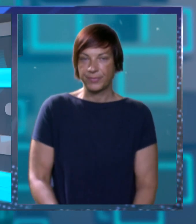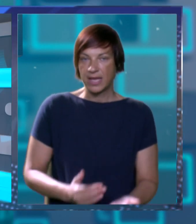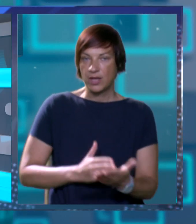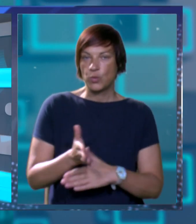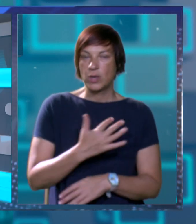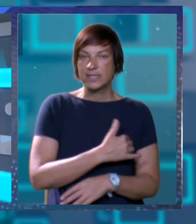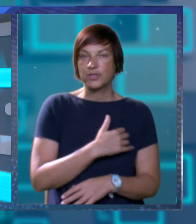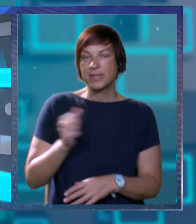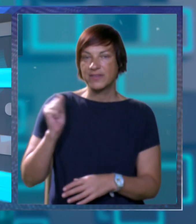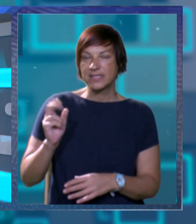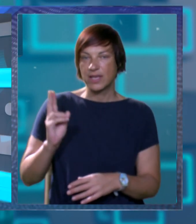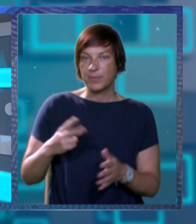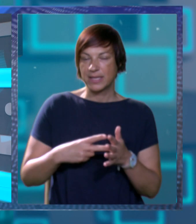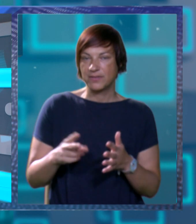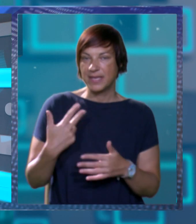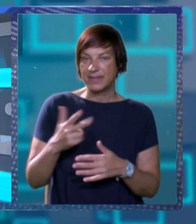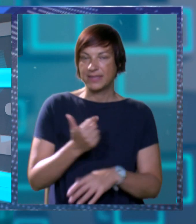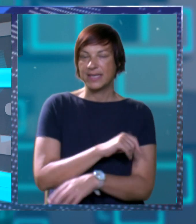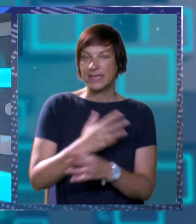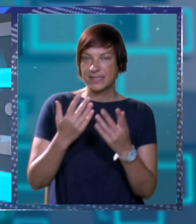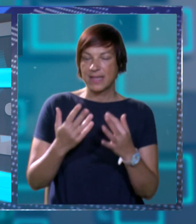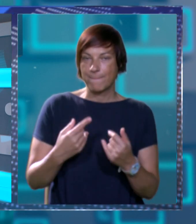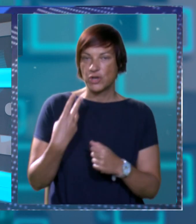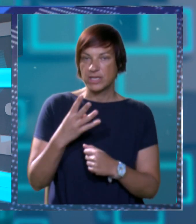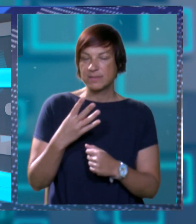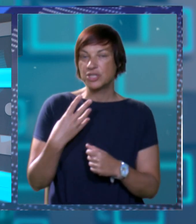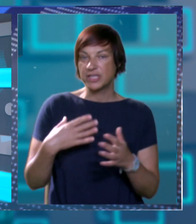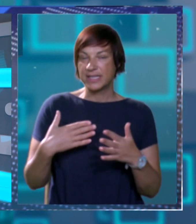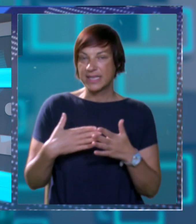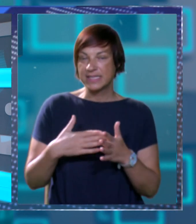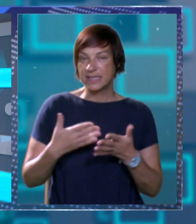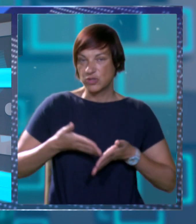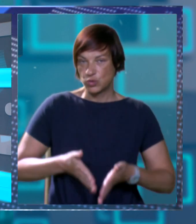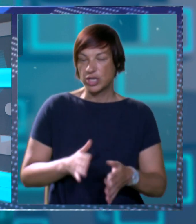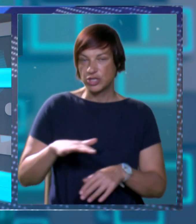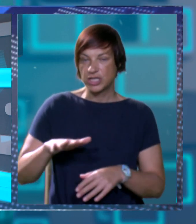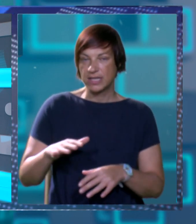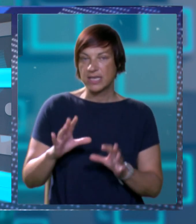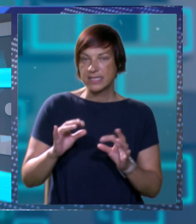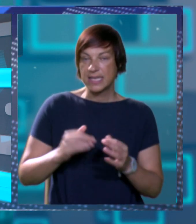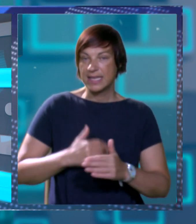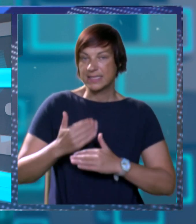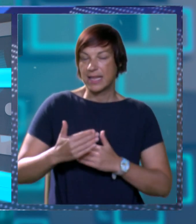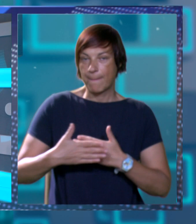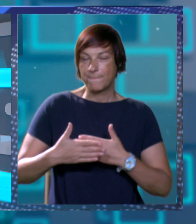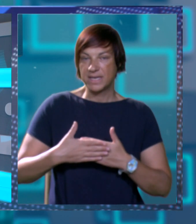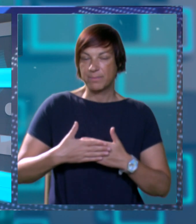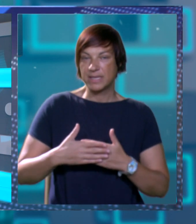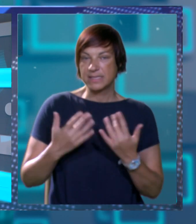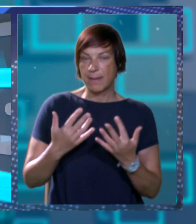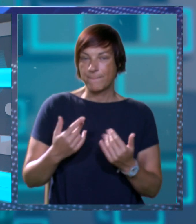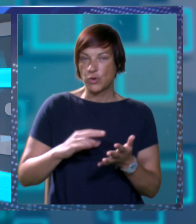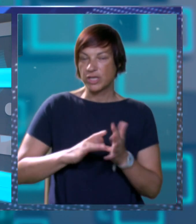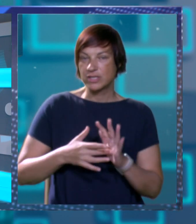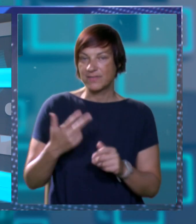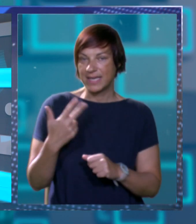Ulazkom Hrvatske u Evropsku uniju 2013. brojili smo 40.000 rođene djece no desetljeće nakon približili smo se